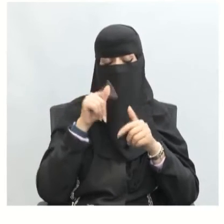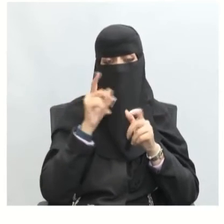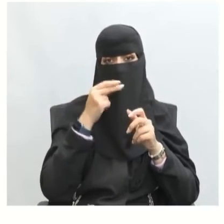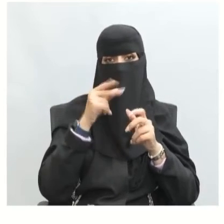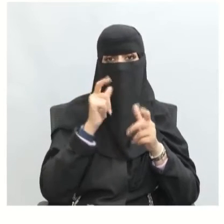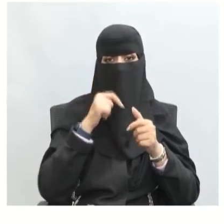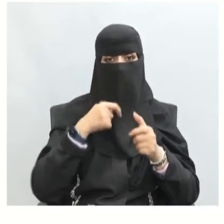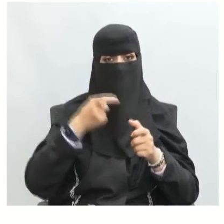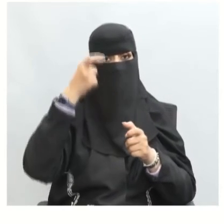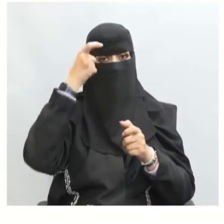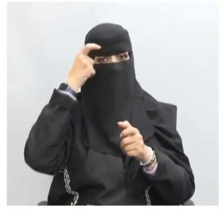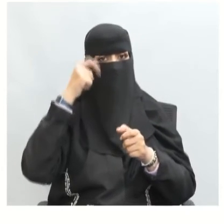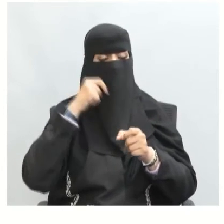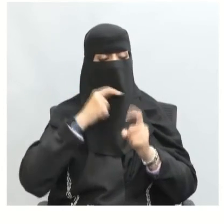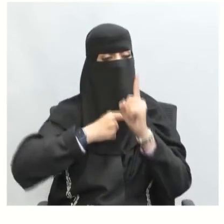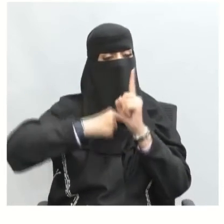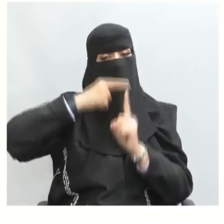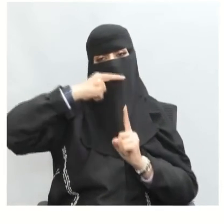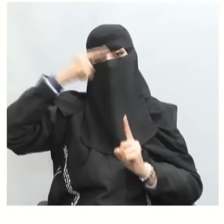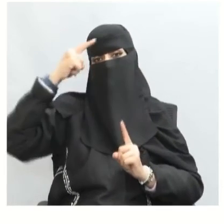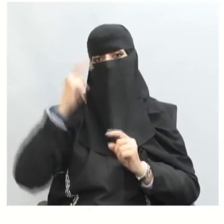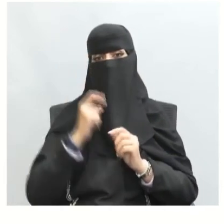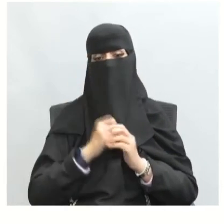عن التعصب والانفعال